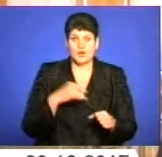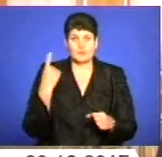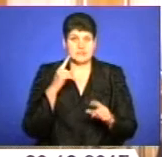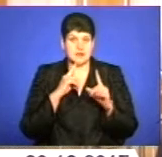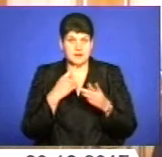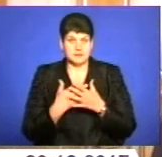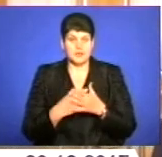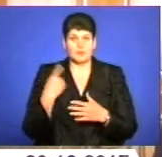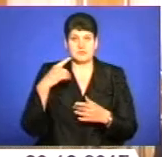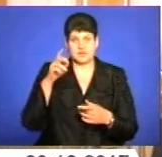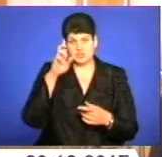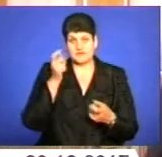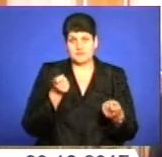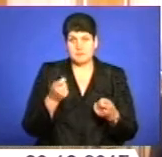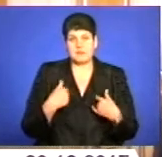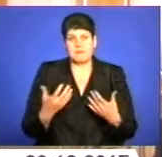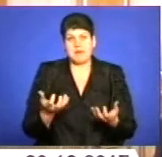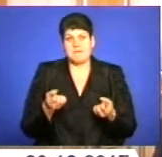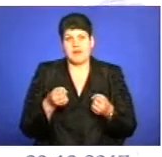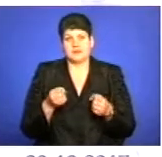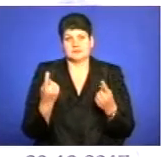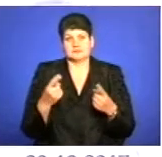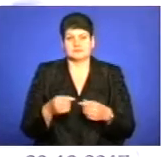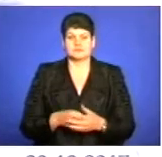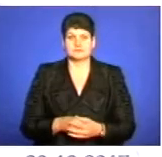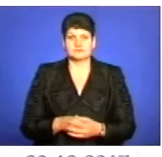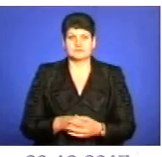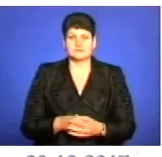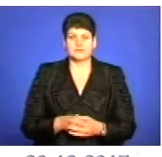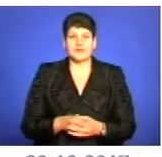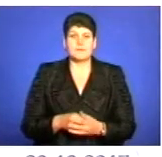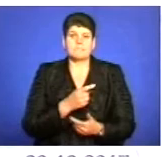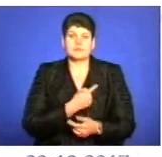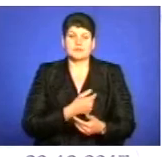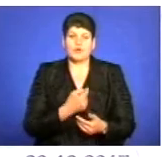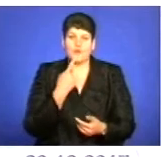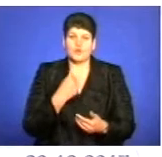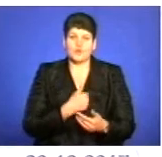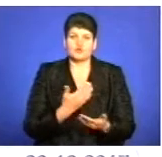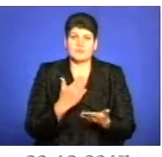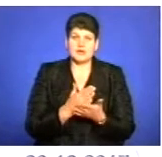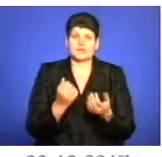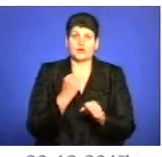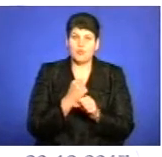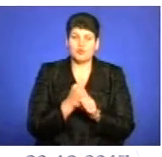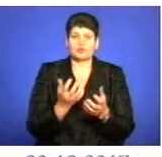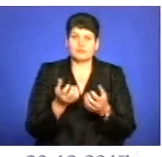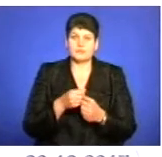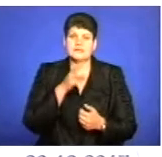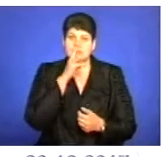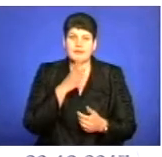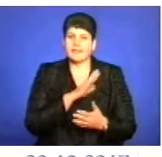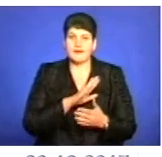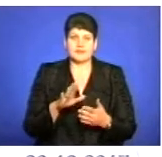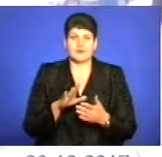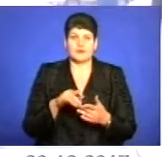обласна адміністрація, тоді ми вже приймали якісь радикальні кроки. Медики кажуть, хочуть мати роботу і отримувати за це заробітну плату, а